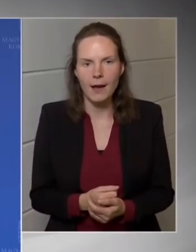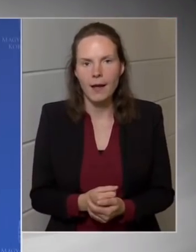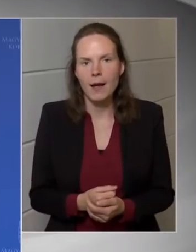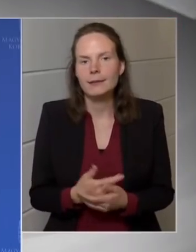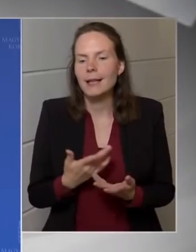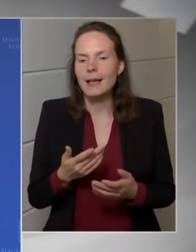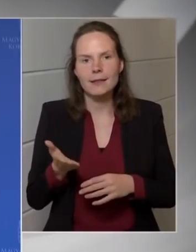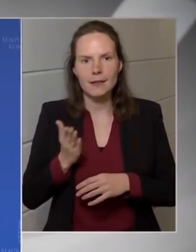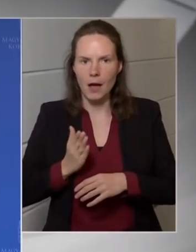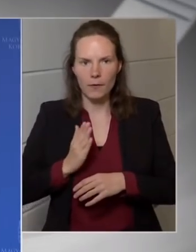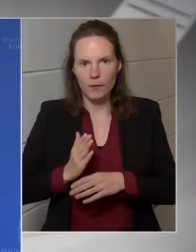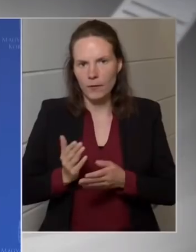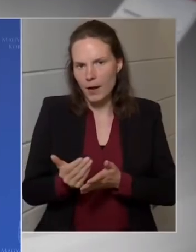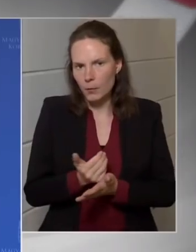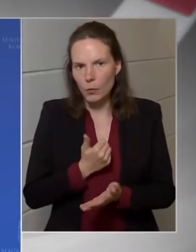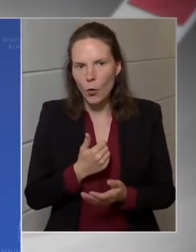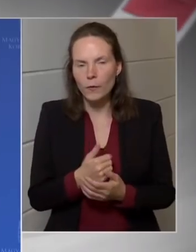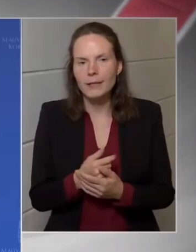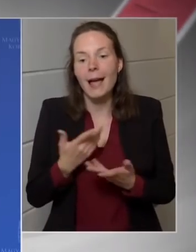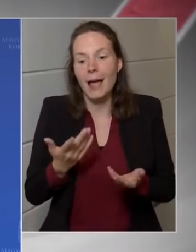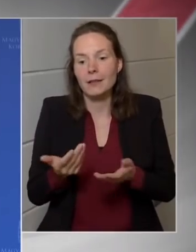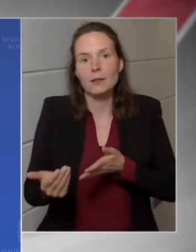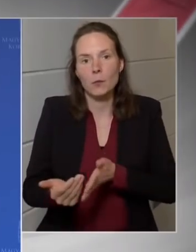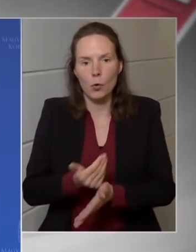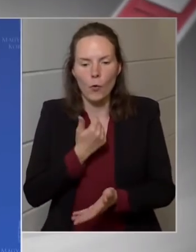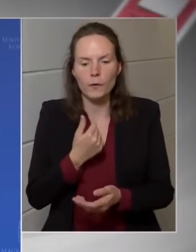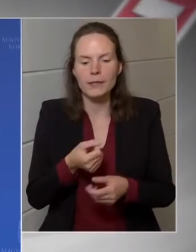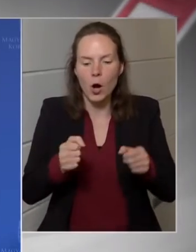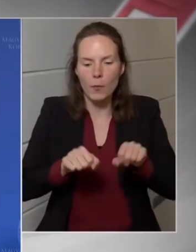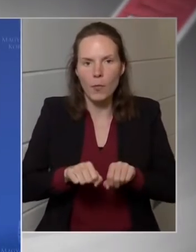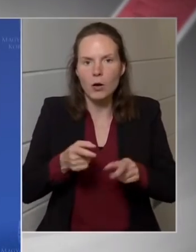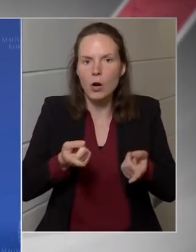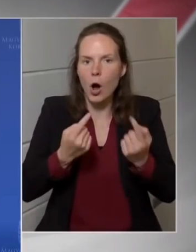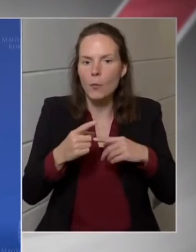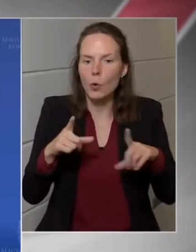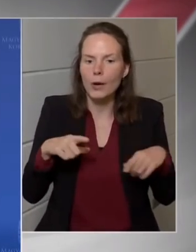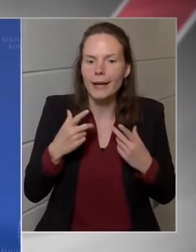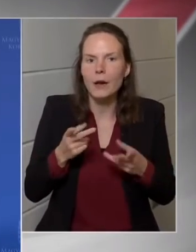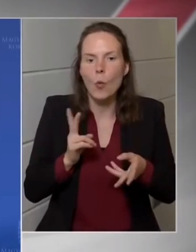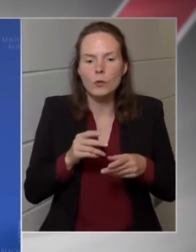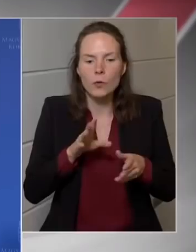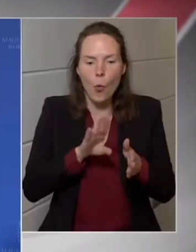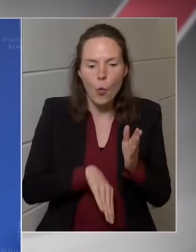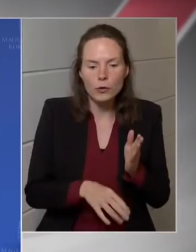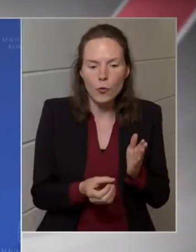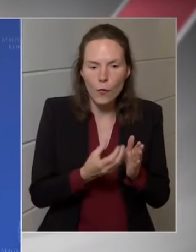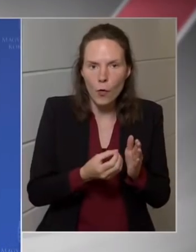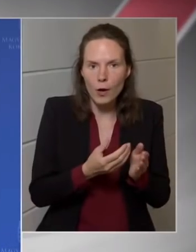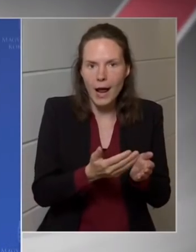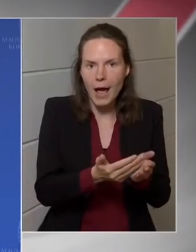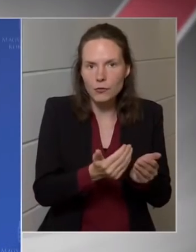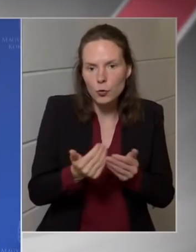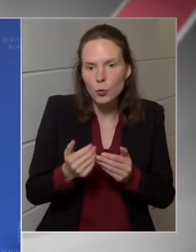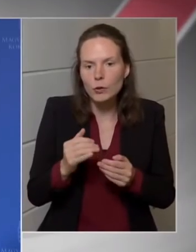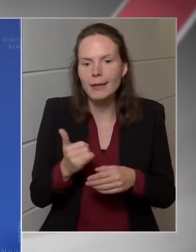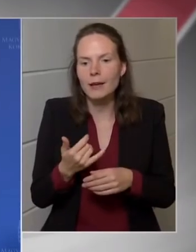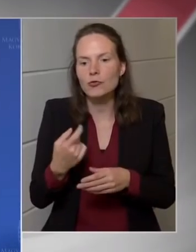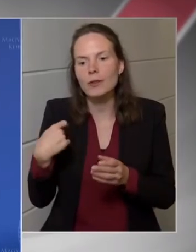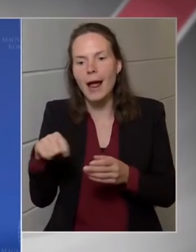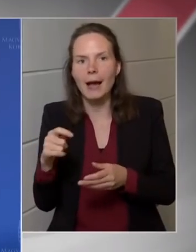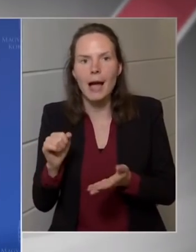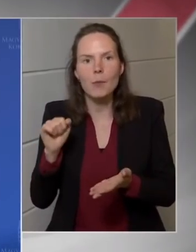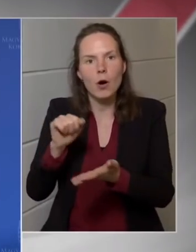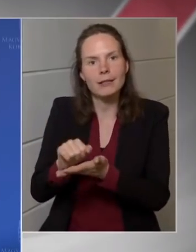ez profit, hiszen a bankrendszer abból él, hogy olcsó forrást gyűjt, és drágában kihelyezik el, hogy legyen valami